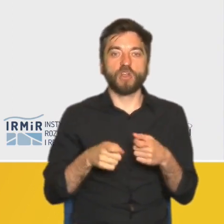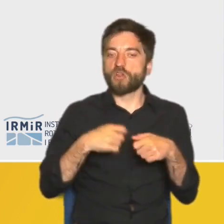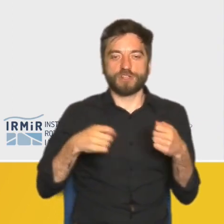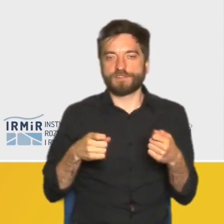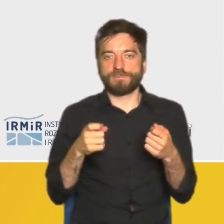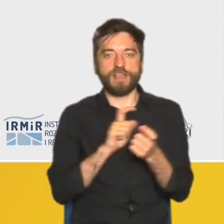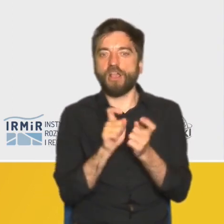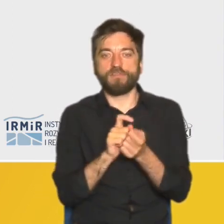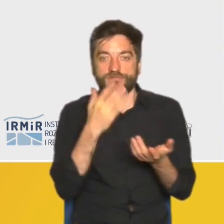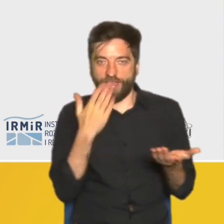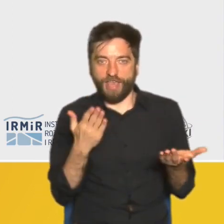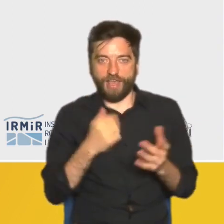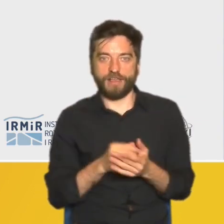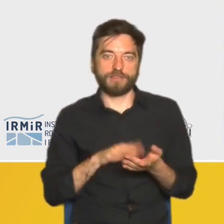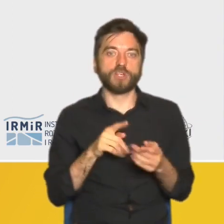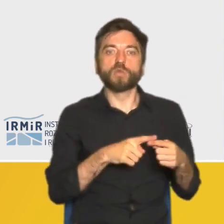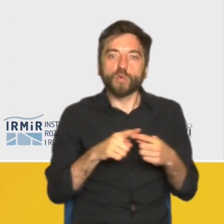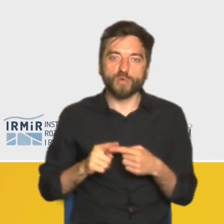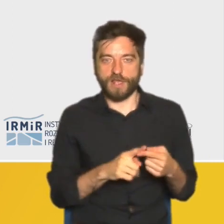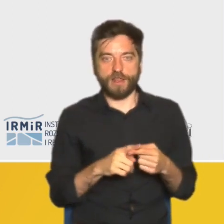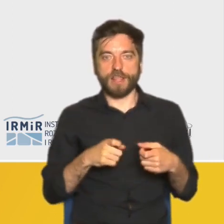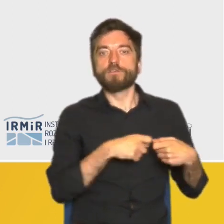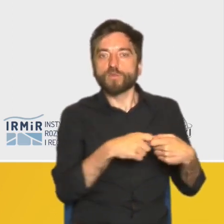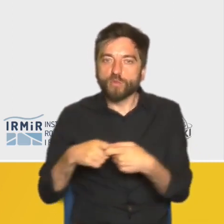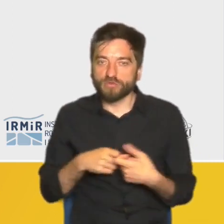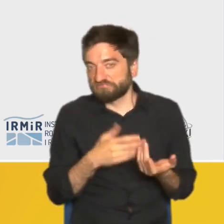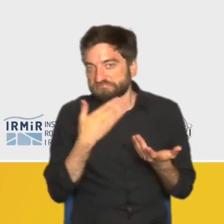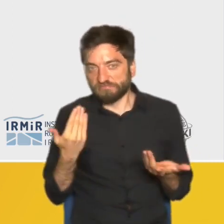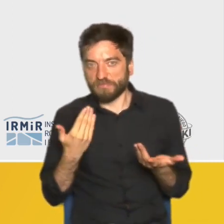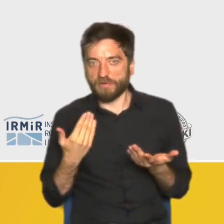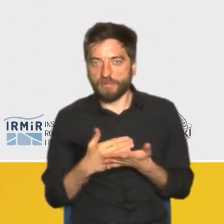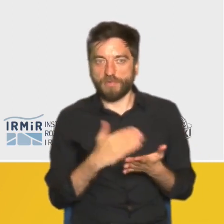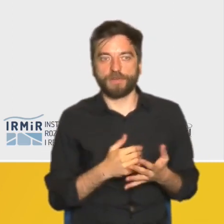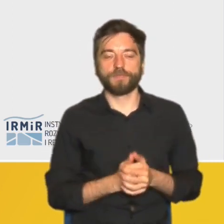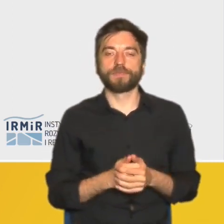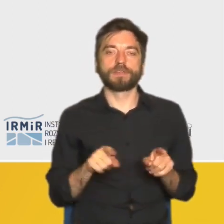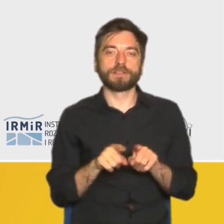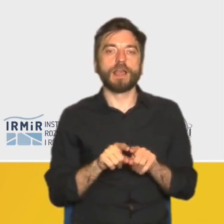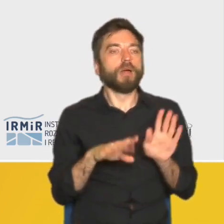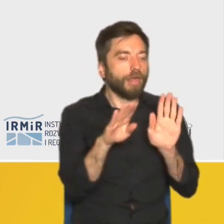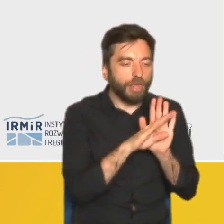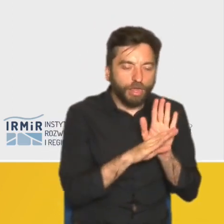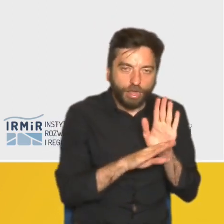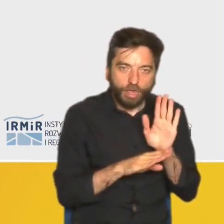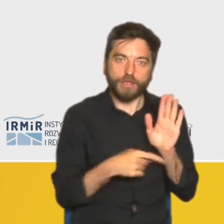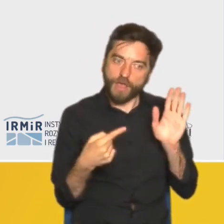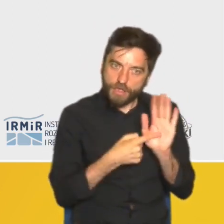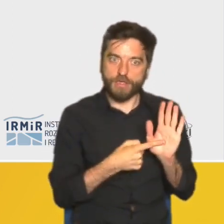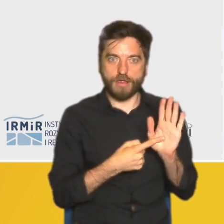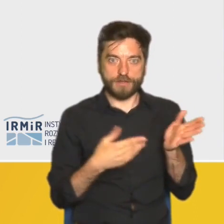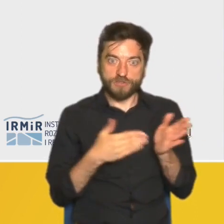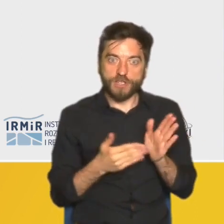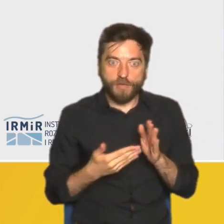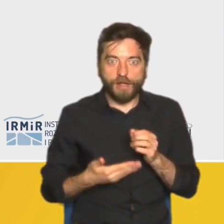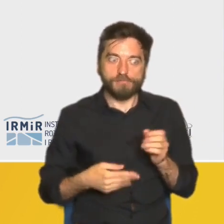takich konfliktów, na przykład w ramach spółdzielni czy wspólnoty. Z drugiej strony sama wizja podporządkowywania się regułom funkcjonowania sąsiedzkiego była